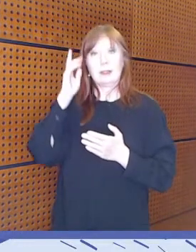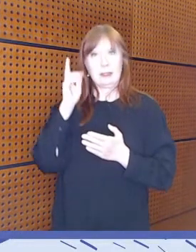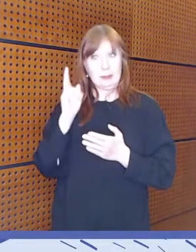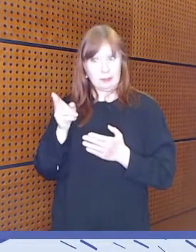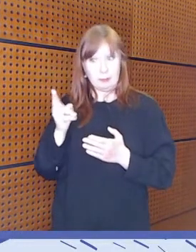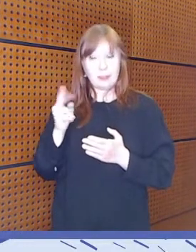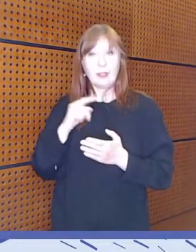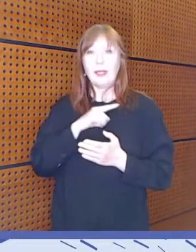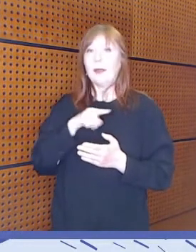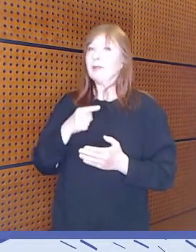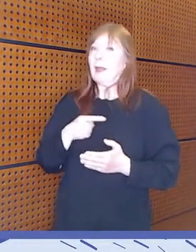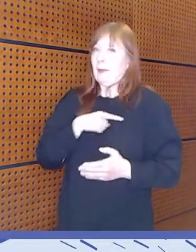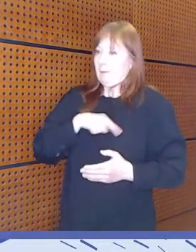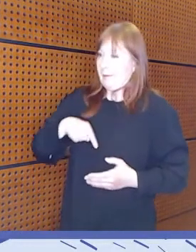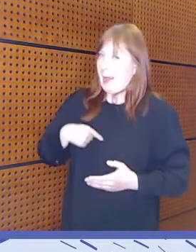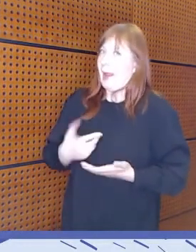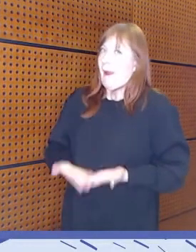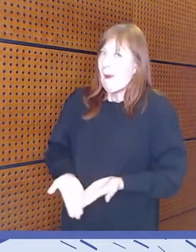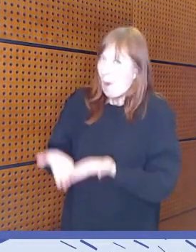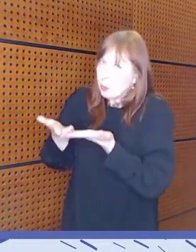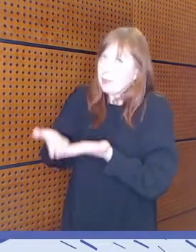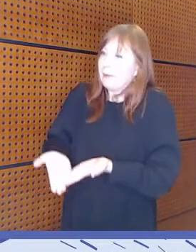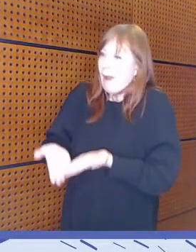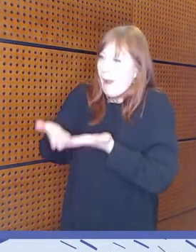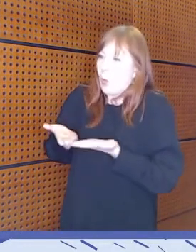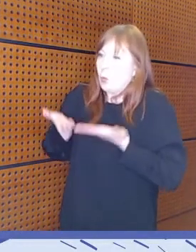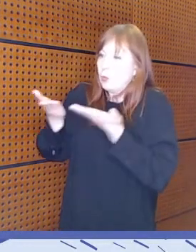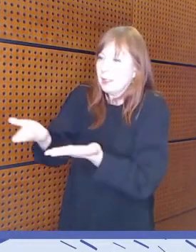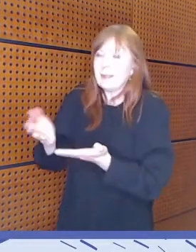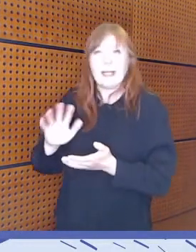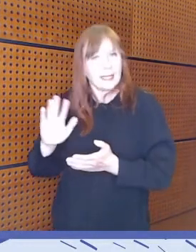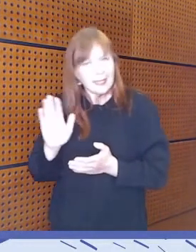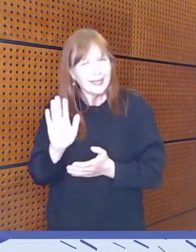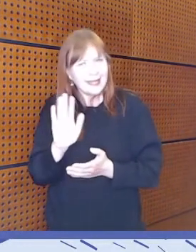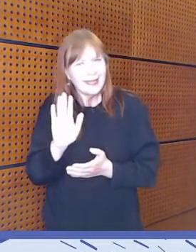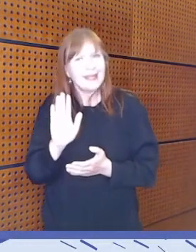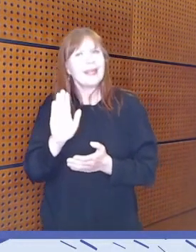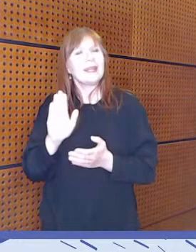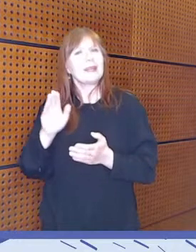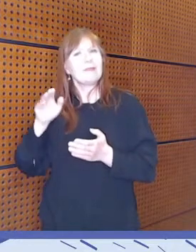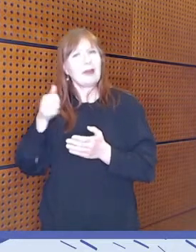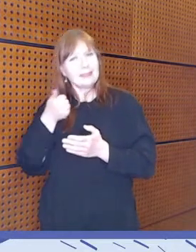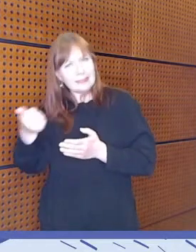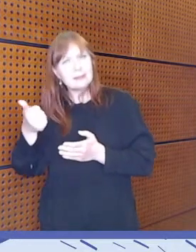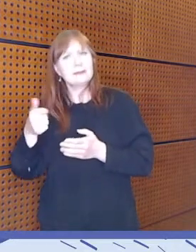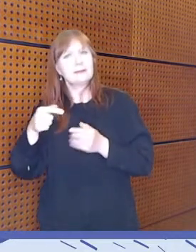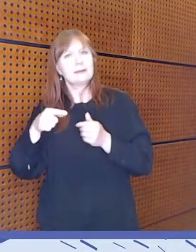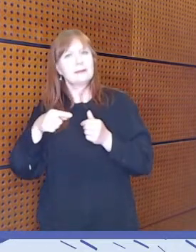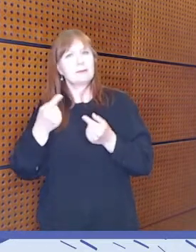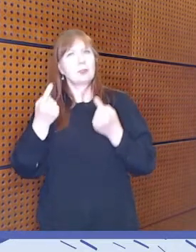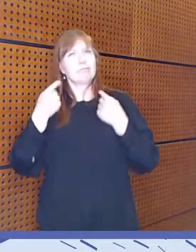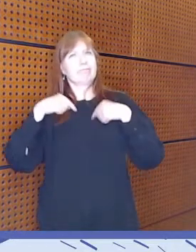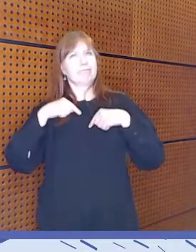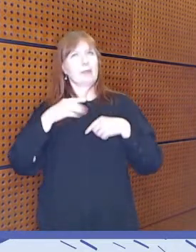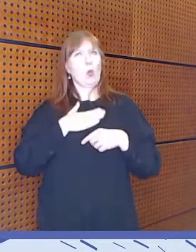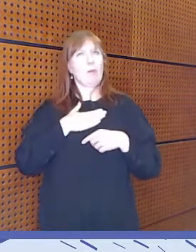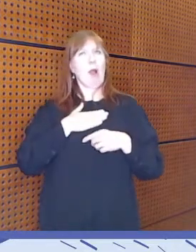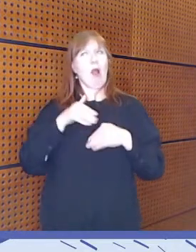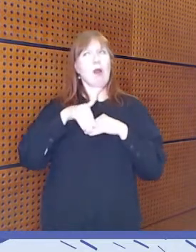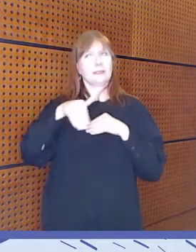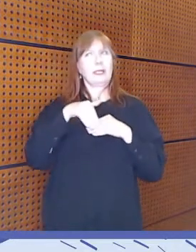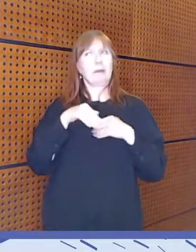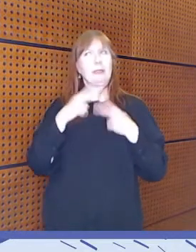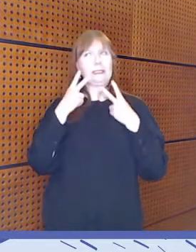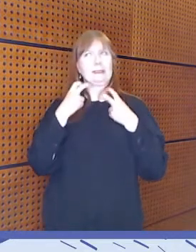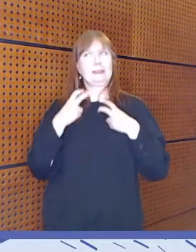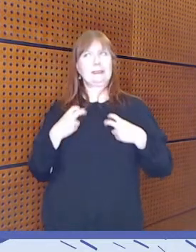me autetaan jotain, vaan se on myös sisäänpäin lähettävä sellainen prosessi, että katsotaan tarkastella niitä omia asenteita, omia